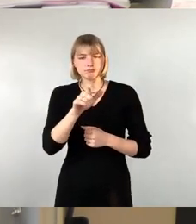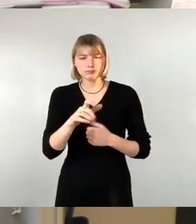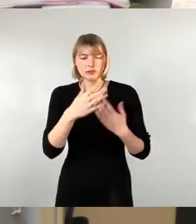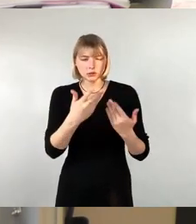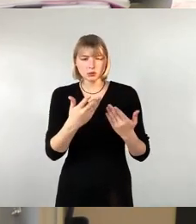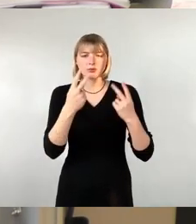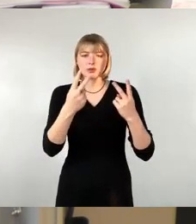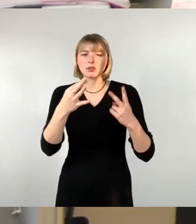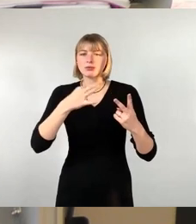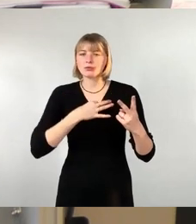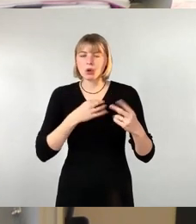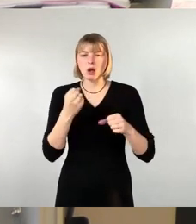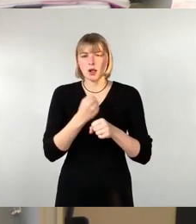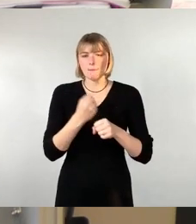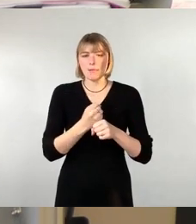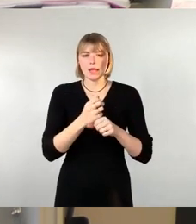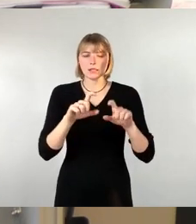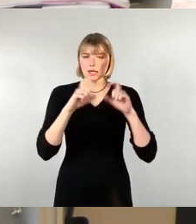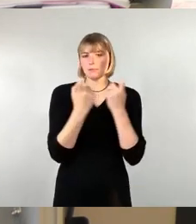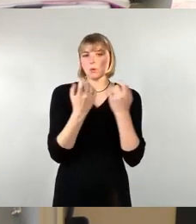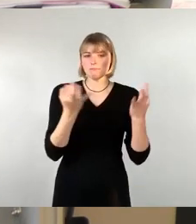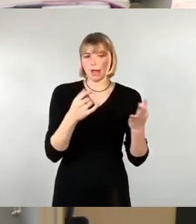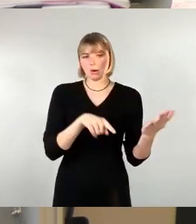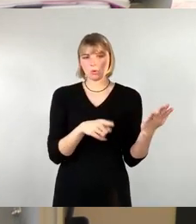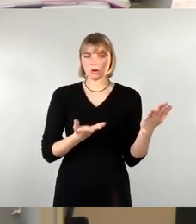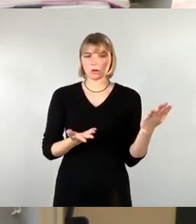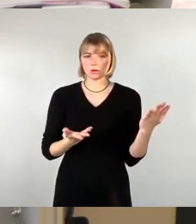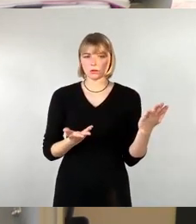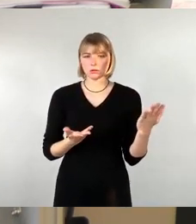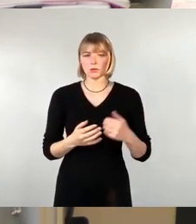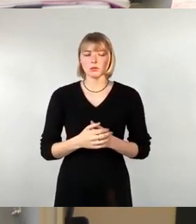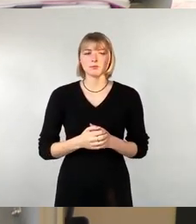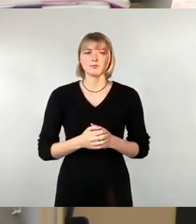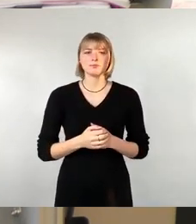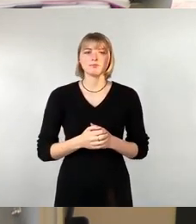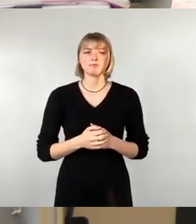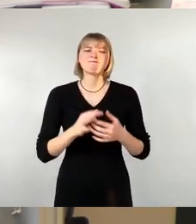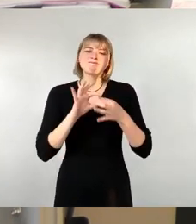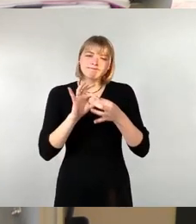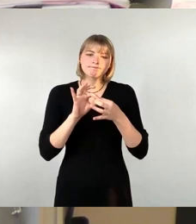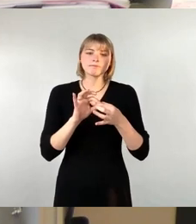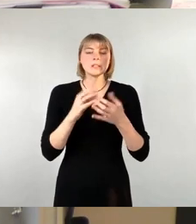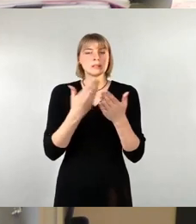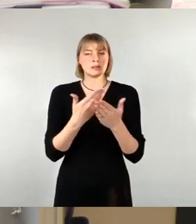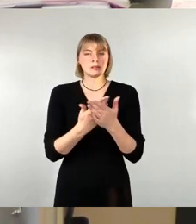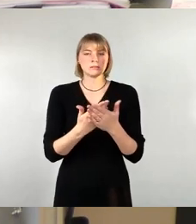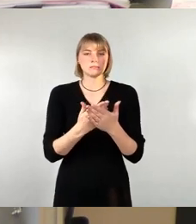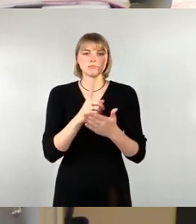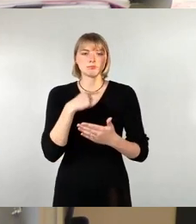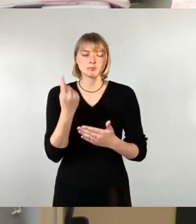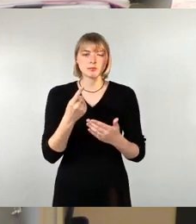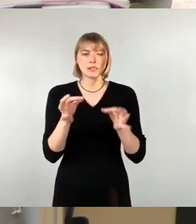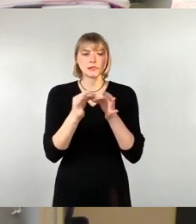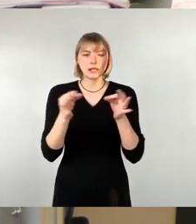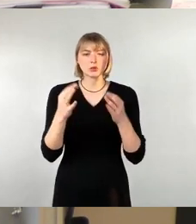die Arbeit des Gremiums wichtig. In Anbetracht dieser Bedenken lehnen wir die Satzung des Klimabeirates in